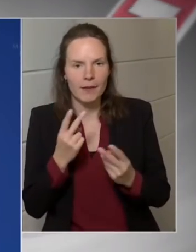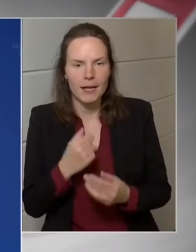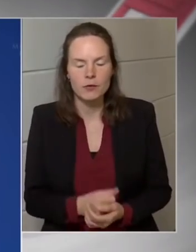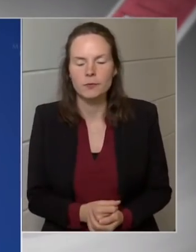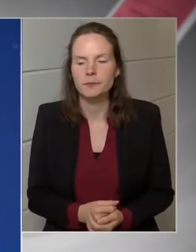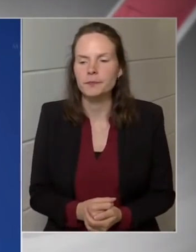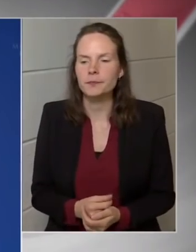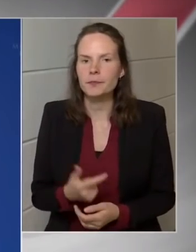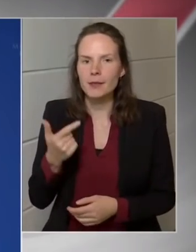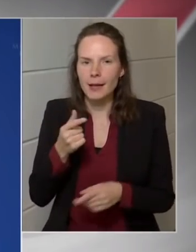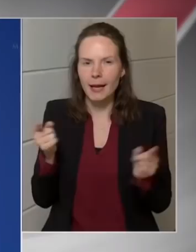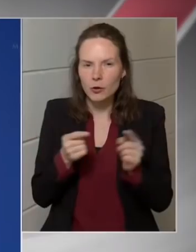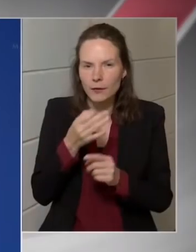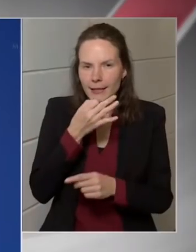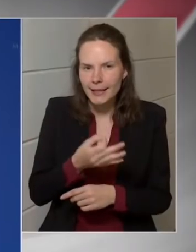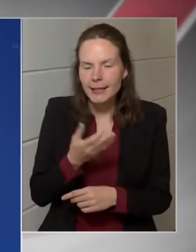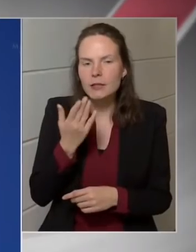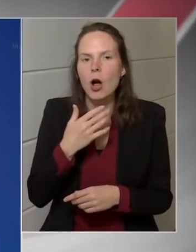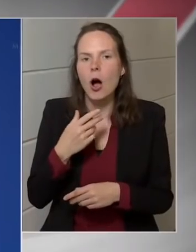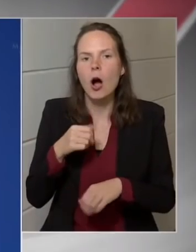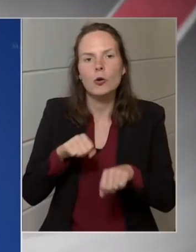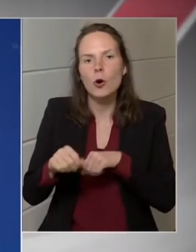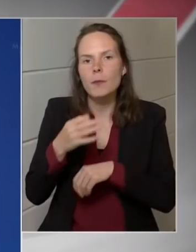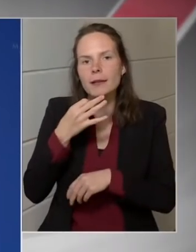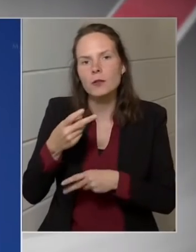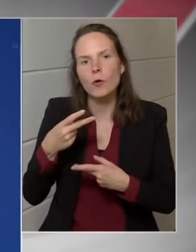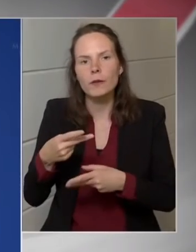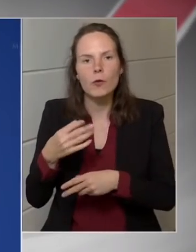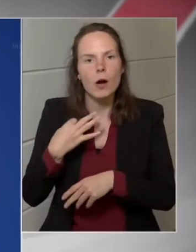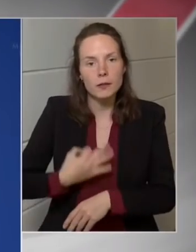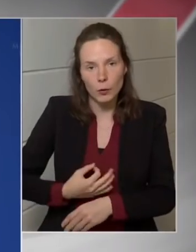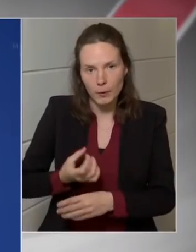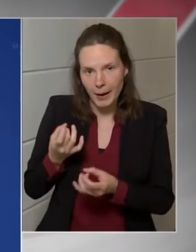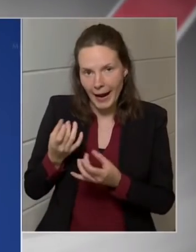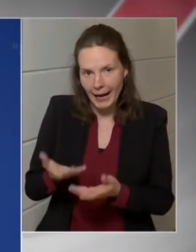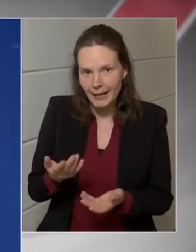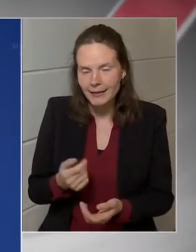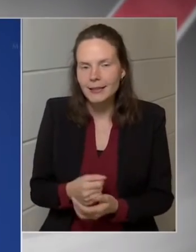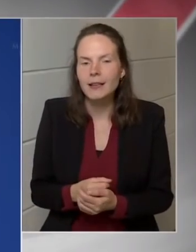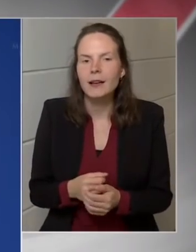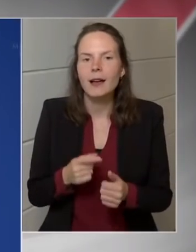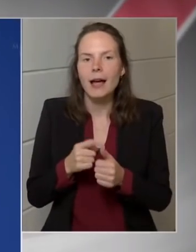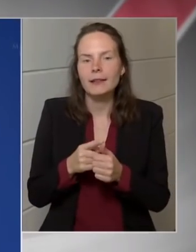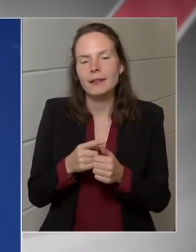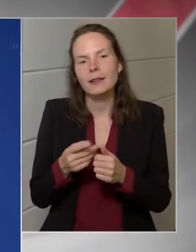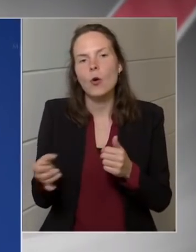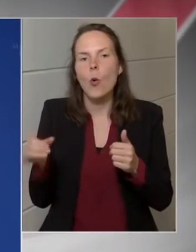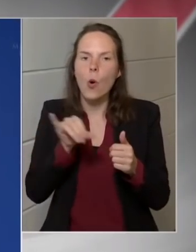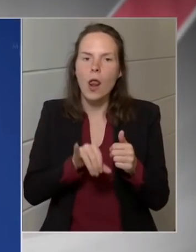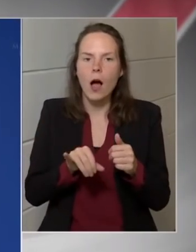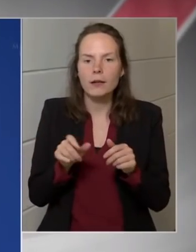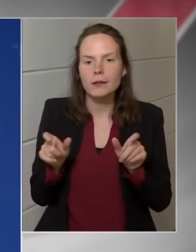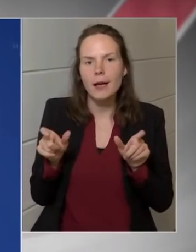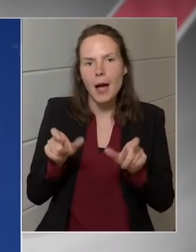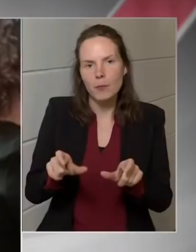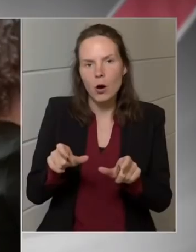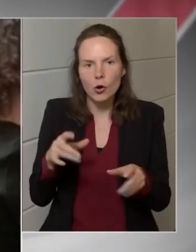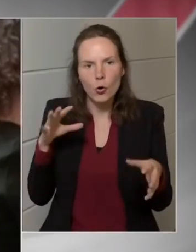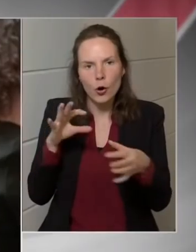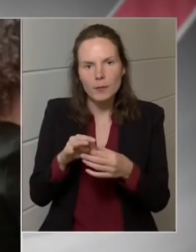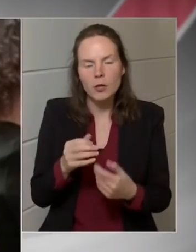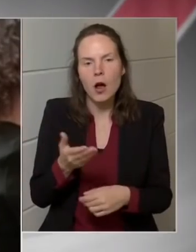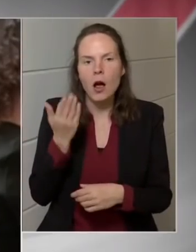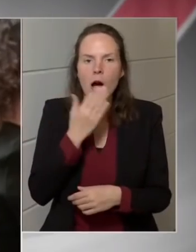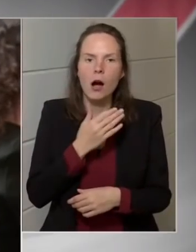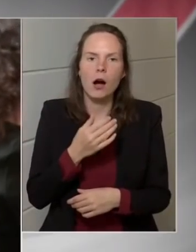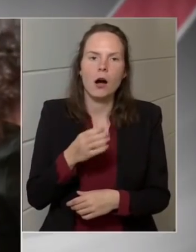visszatérni az eredeti szándéknak megfelelő szabályozáshoz. Ott viszont eredeti és kedvezőbb szabályokat szeretnénk érvényesíteni. Két nagyon rövid